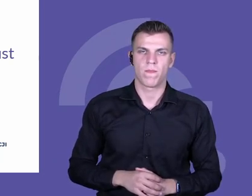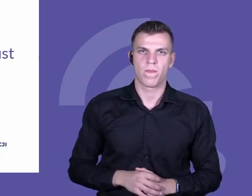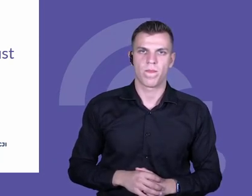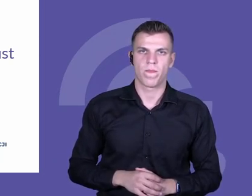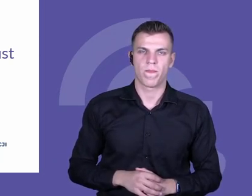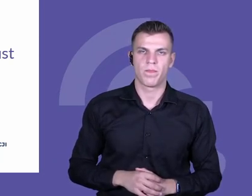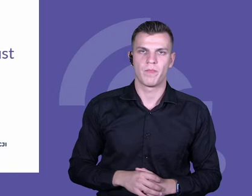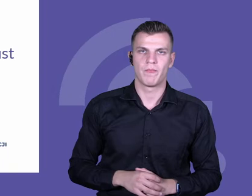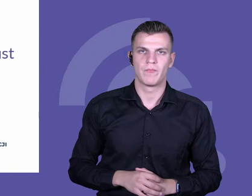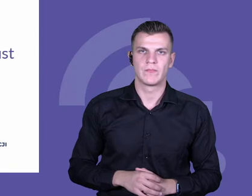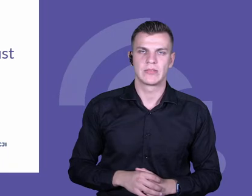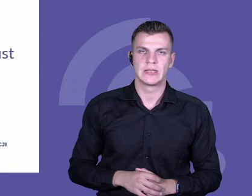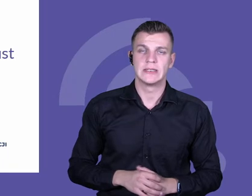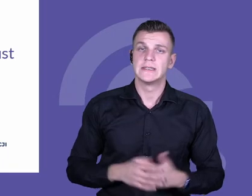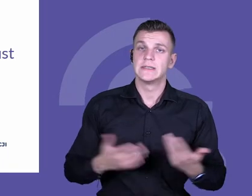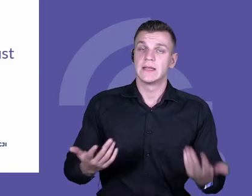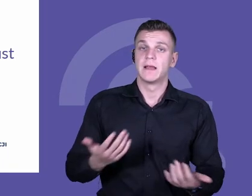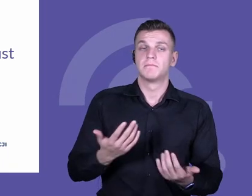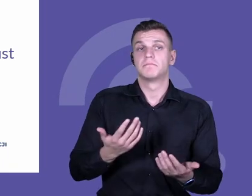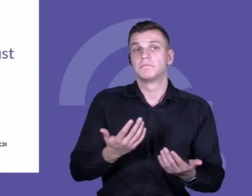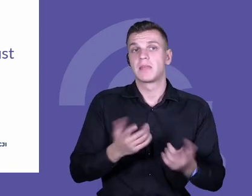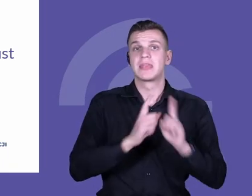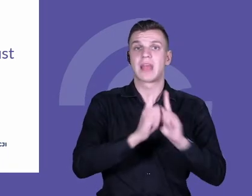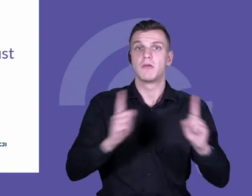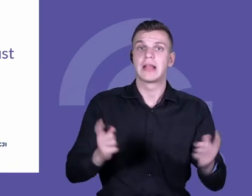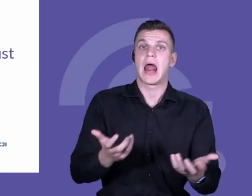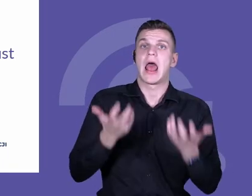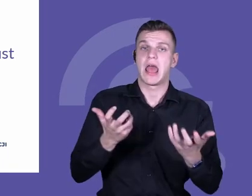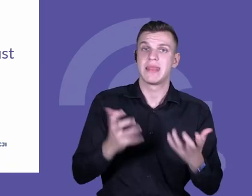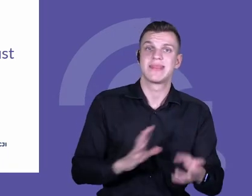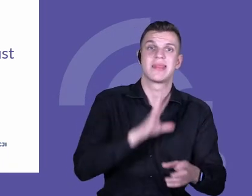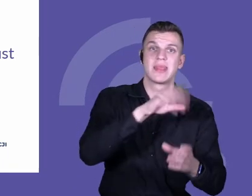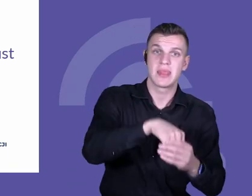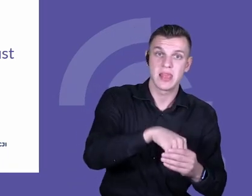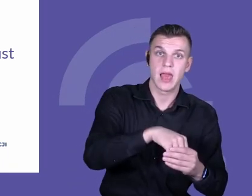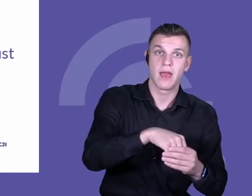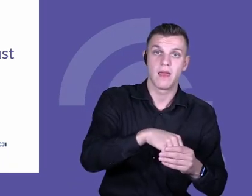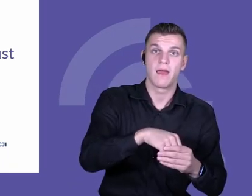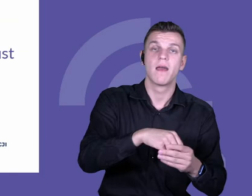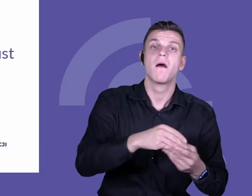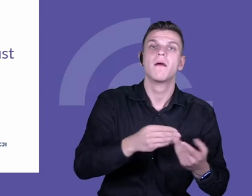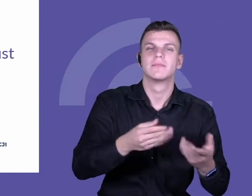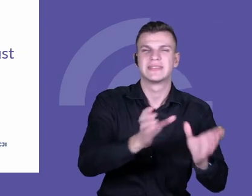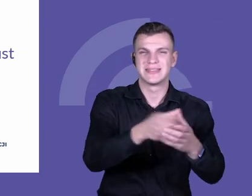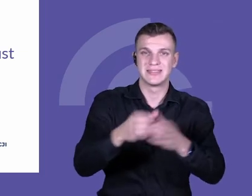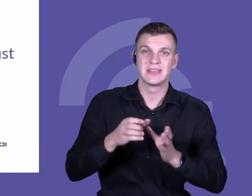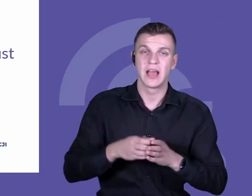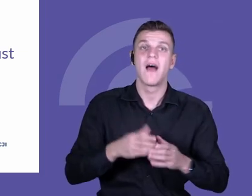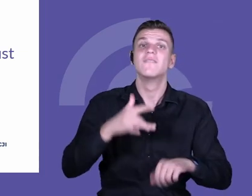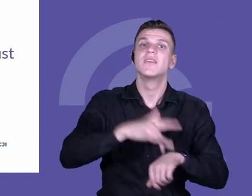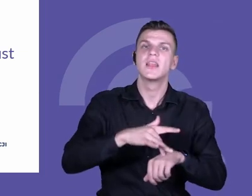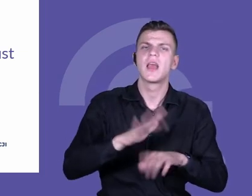uczestniczą w takich społecznościach zawodowych, wyniki są mieszane. Najlepsze wyniki